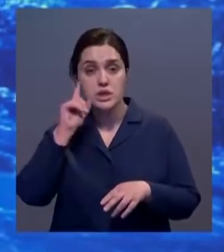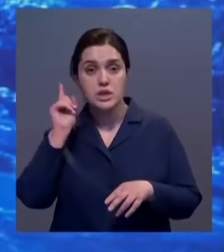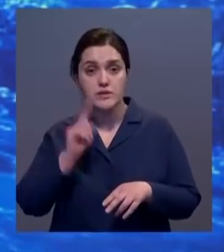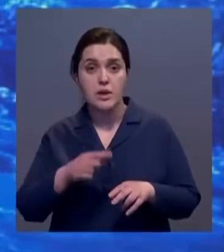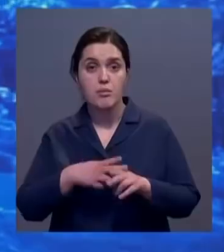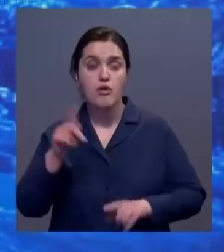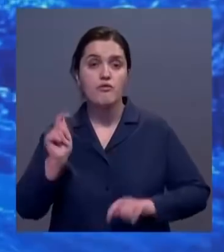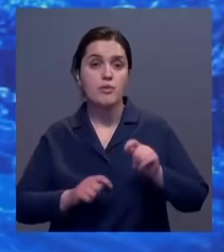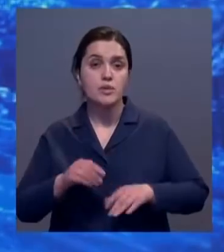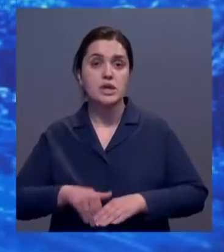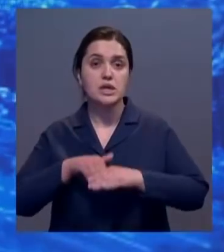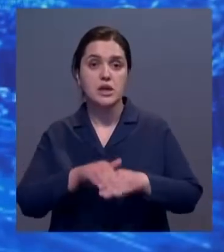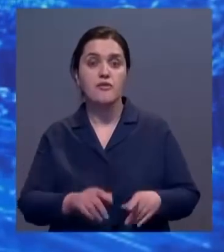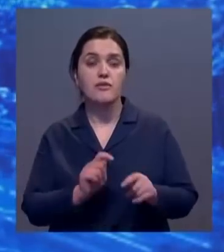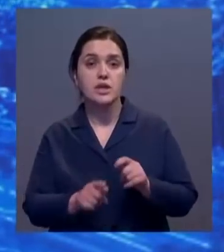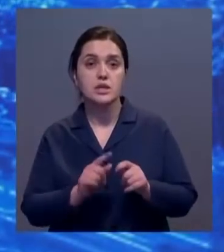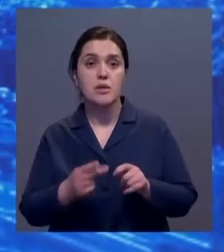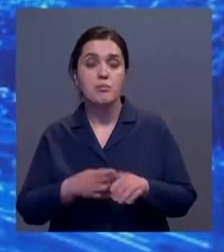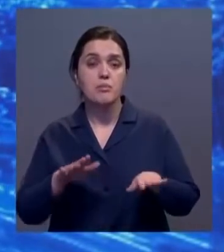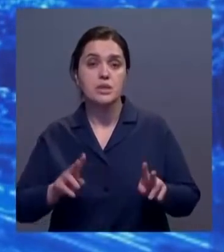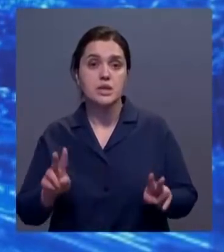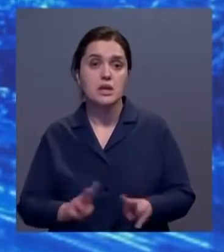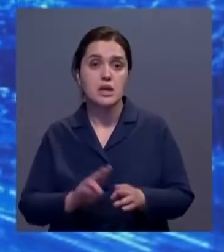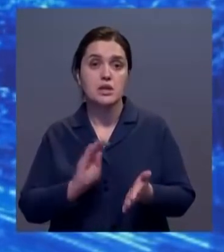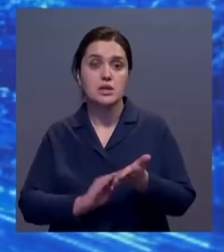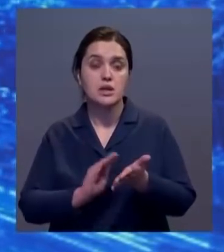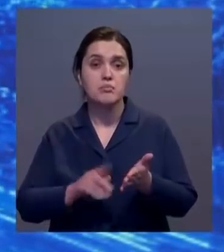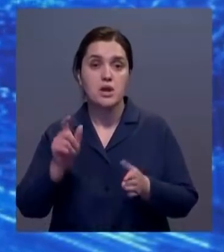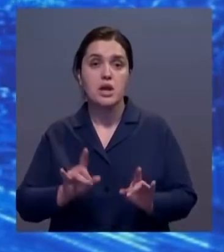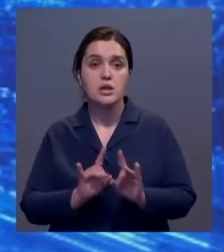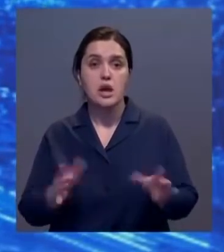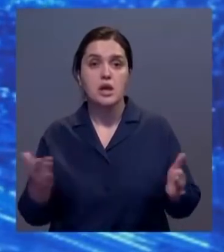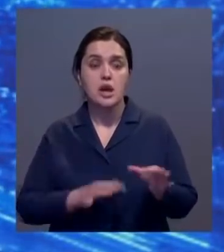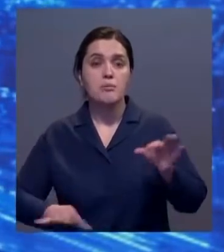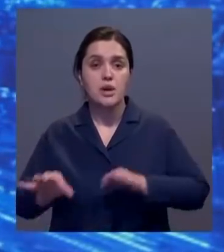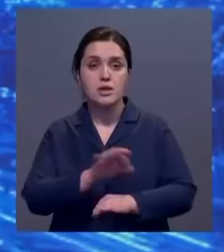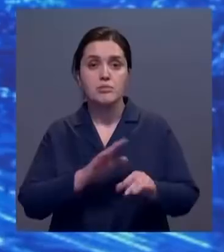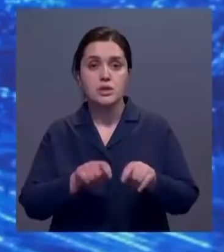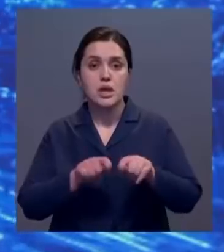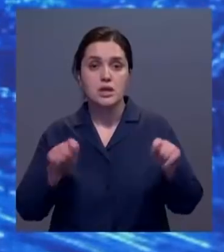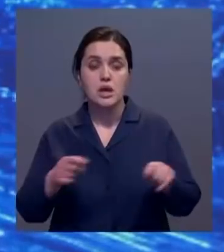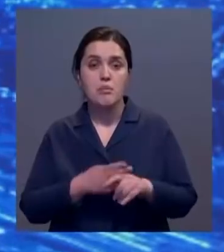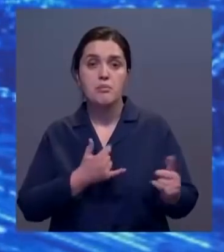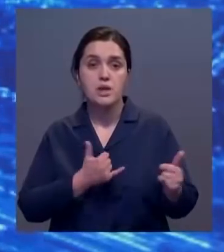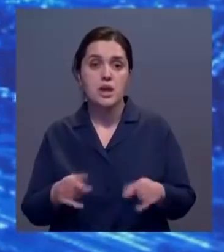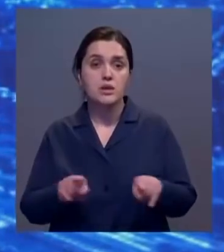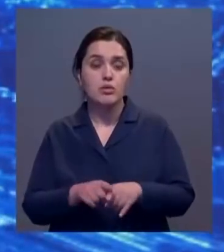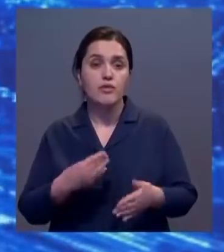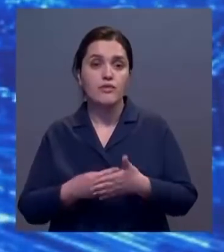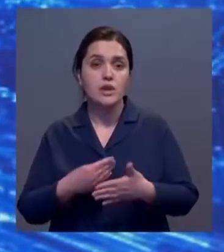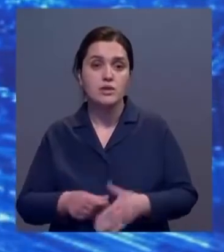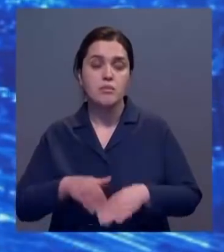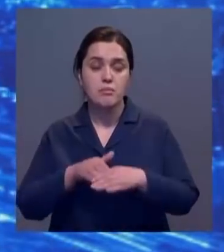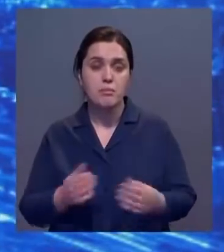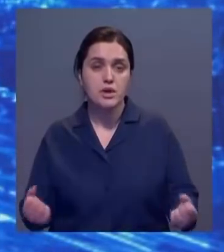Об этом стало известно в ходе форума инвесторов, который прошел в столице. Наш корреспондент расскажет, какие проекты будут запущены благодаря такой